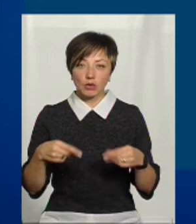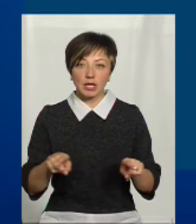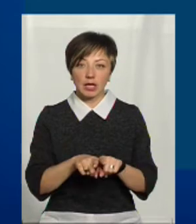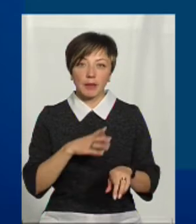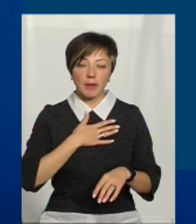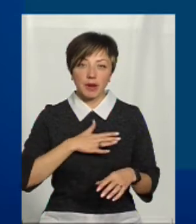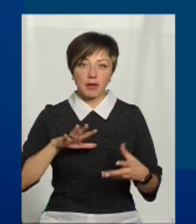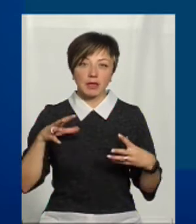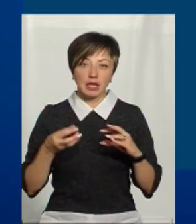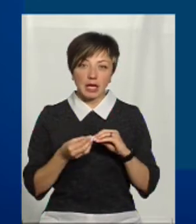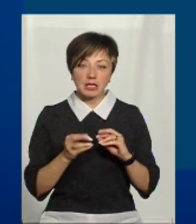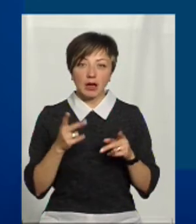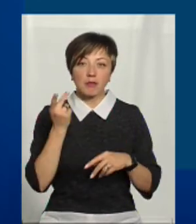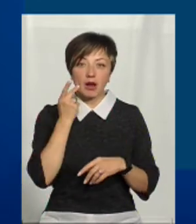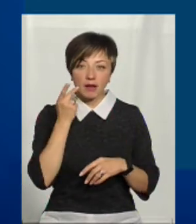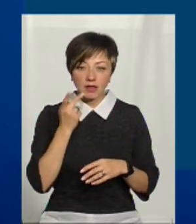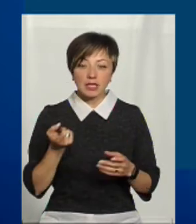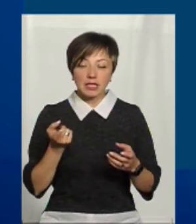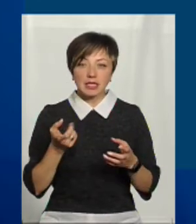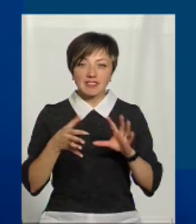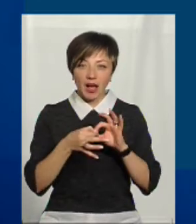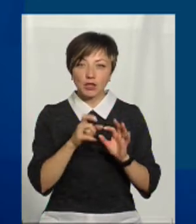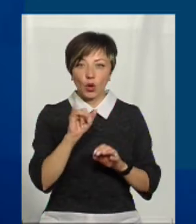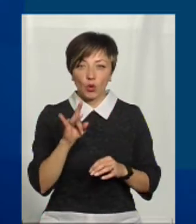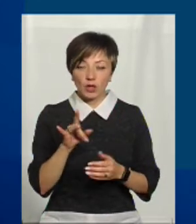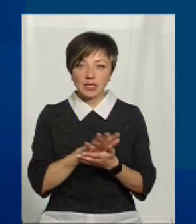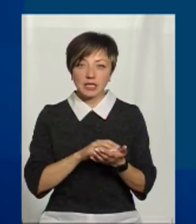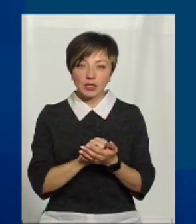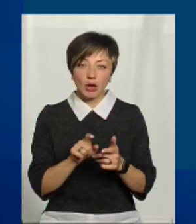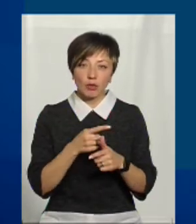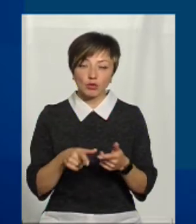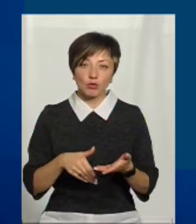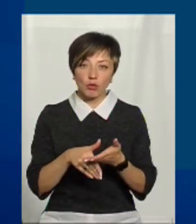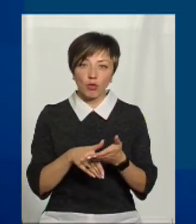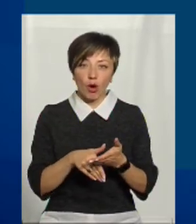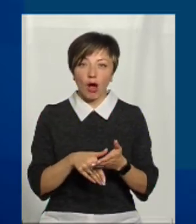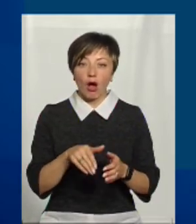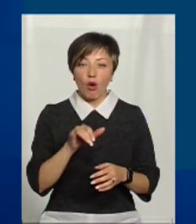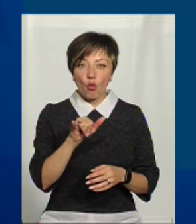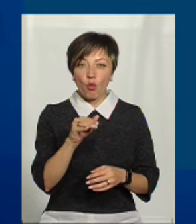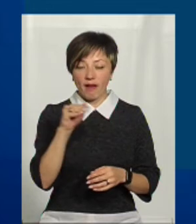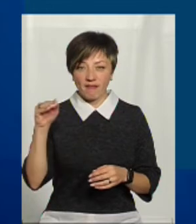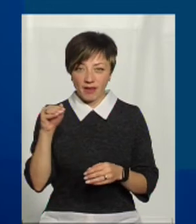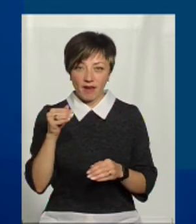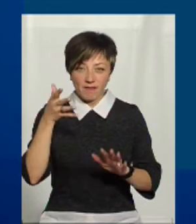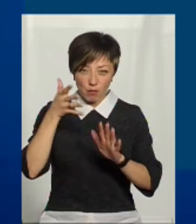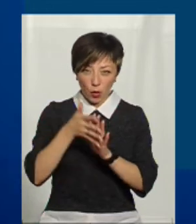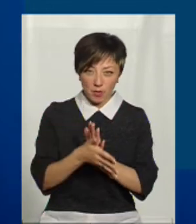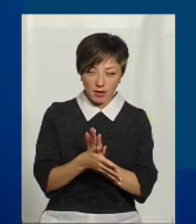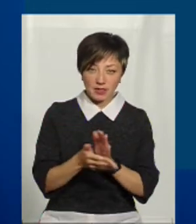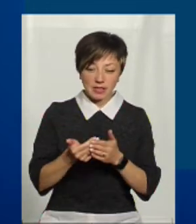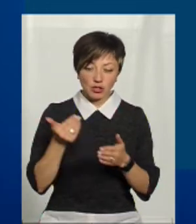неприємні наслідки. Як правило, зв'язаний хлор знищують або за допомогою ультрафіолетового випромінювання, тобто,